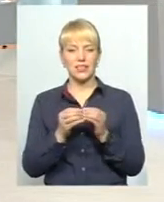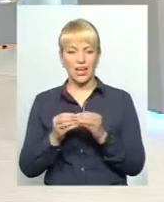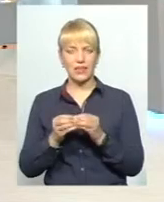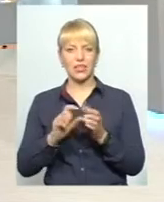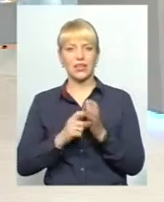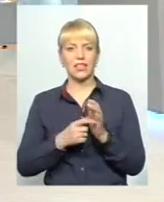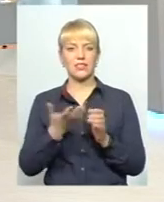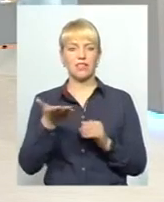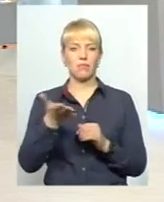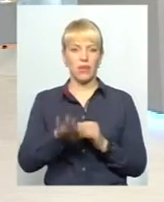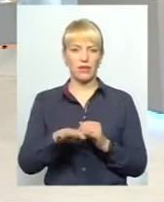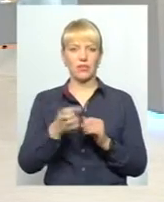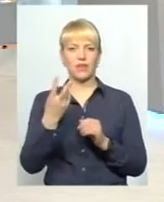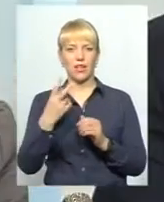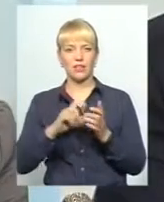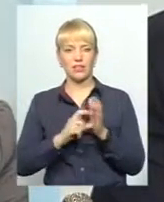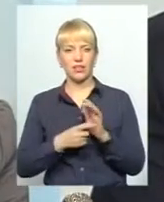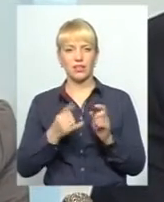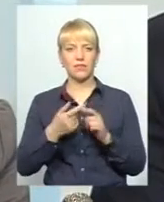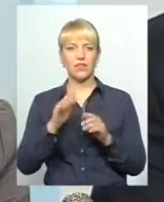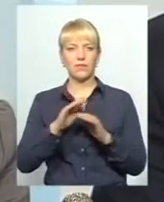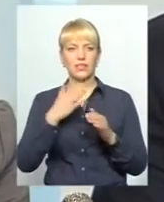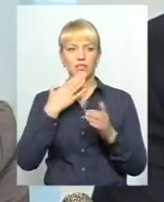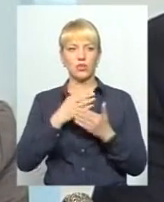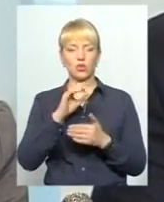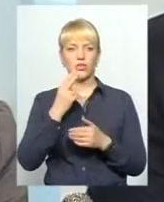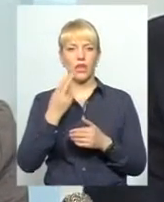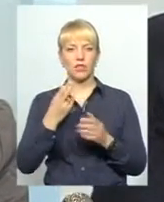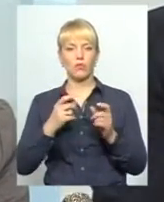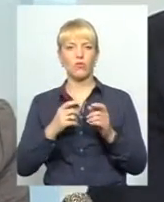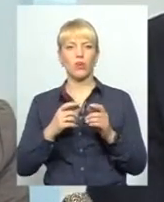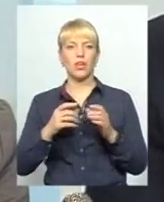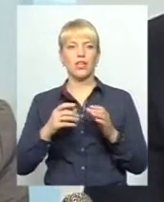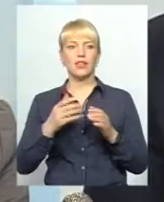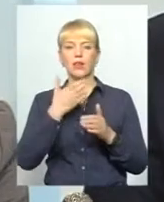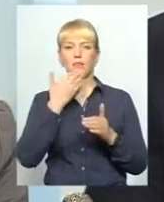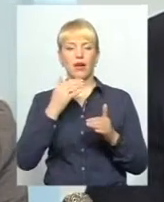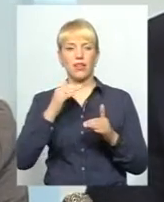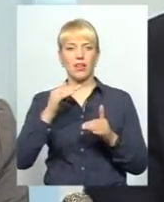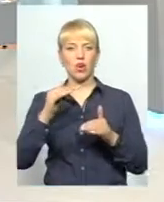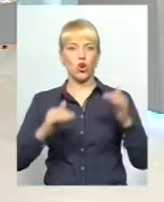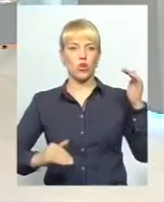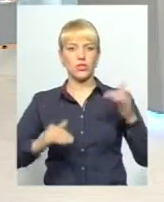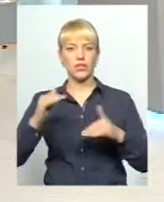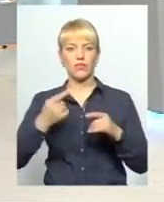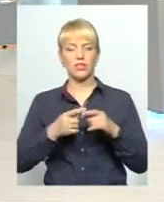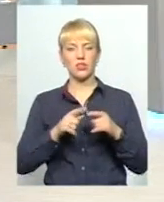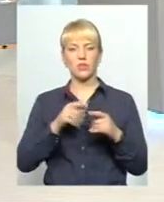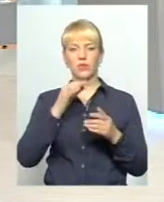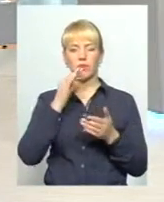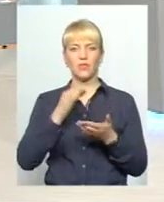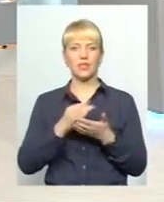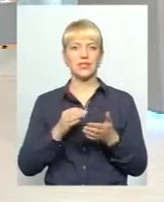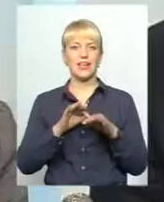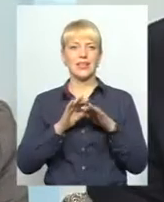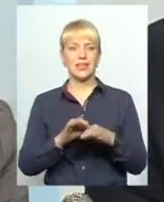5, 12. Тобто діти в своєму соціальному середовищі, тобто нема розриву. І відповідальність за цю школу несе